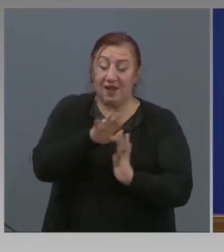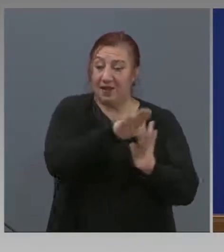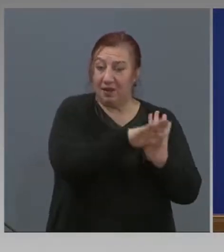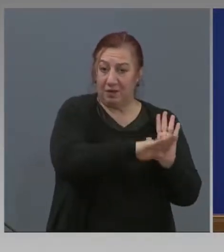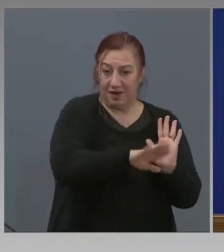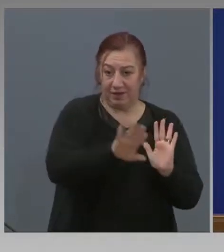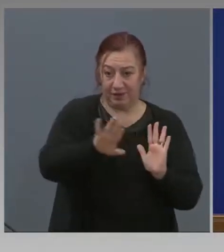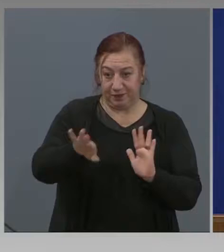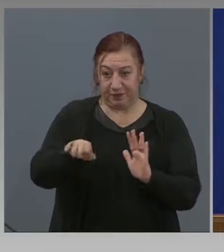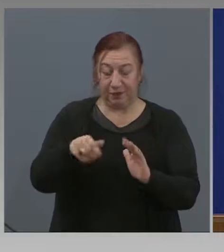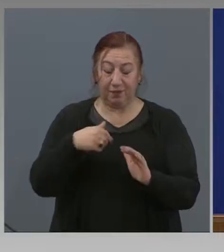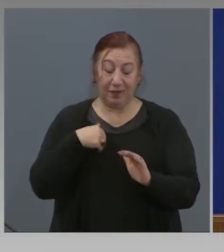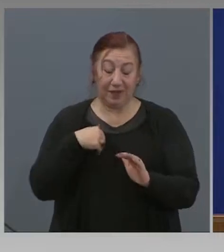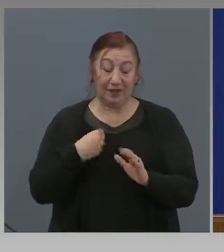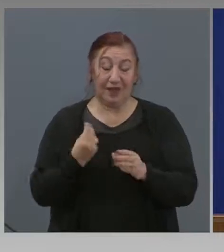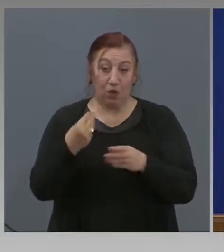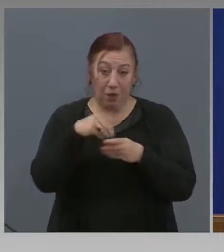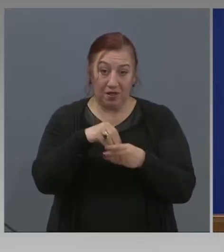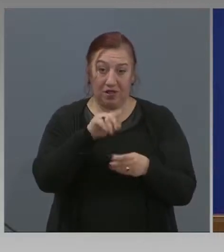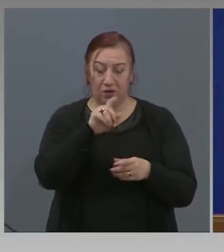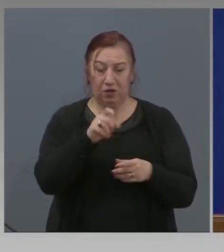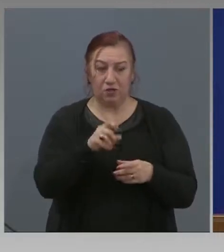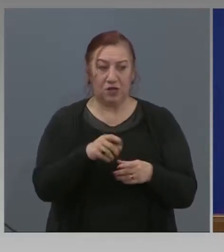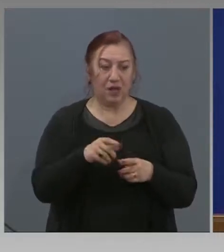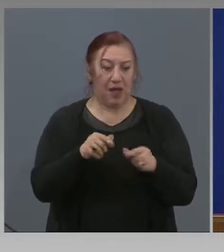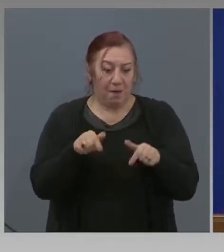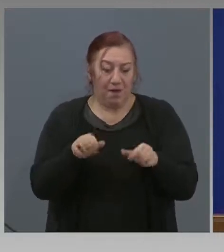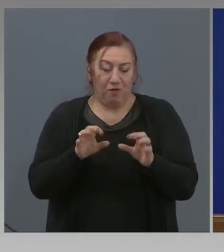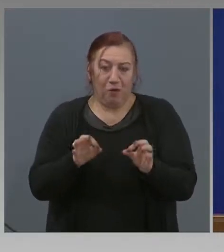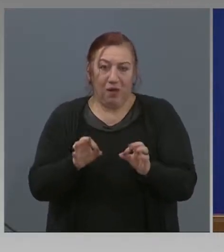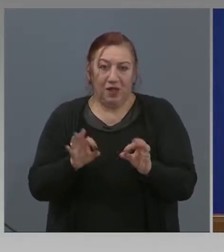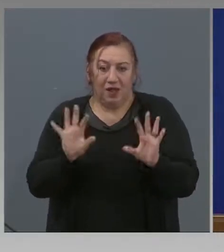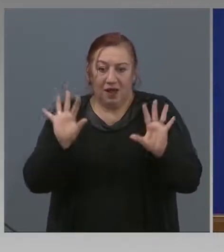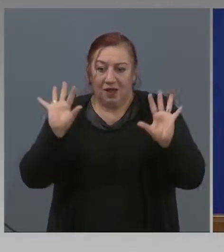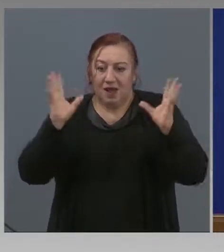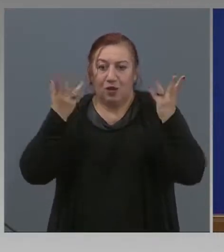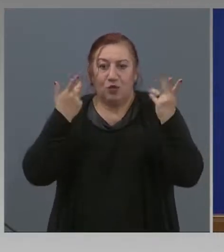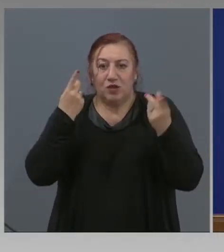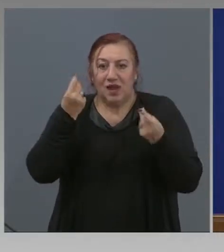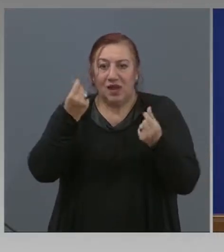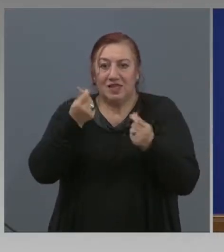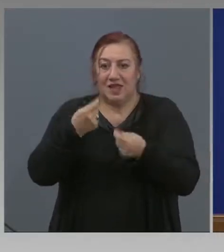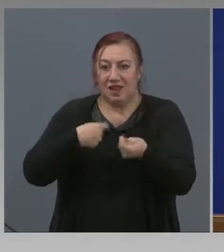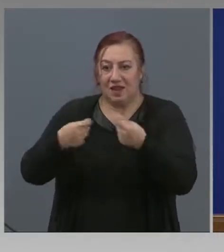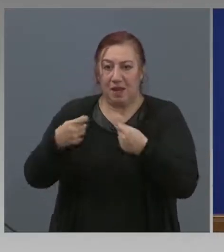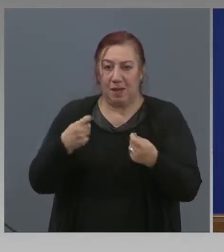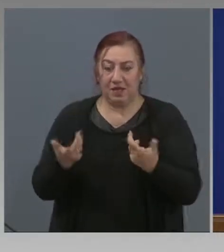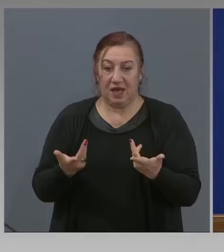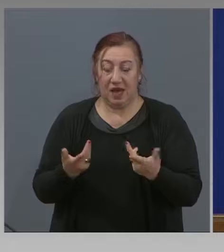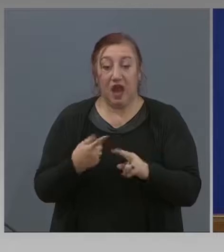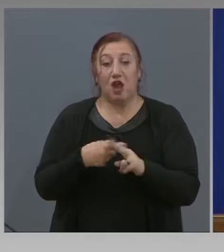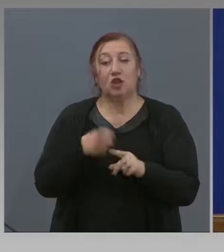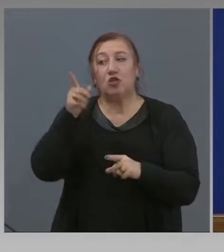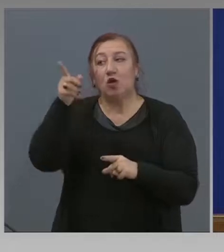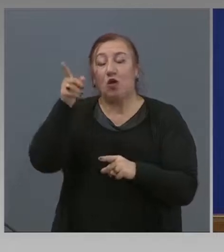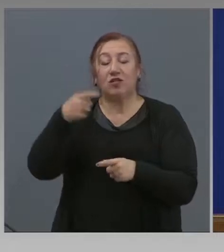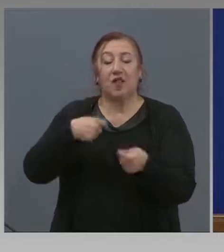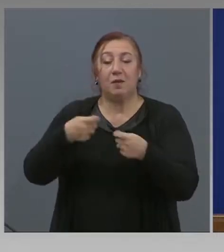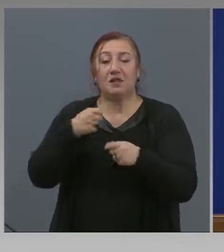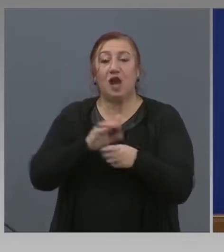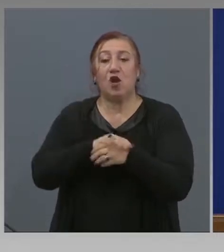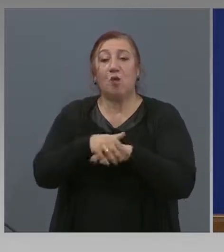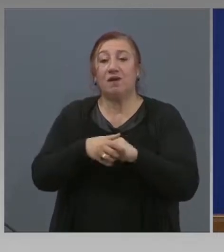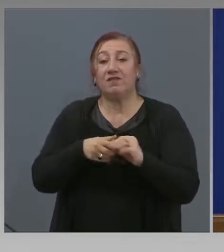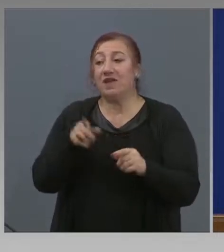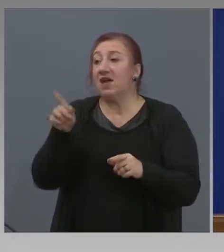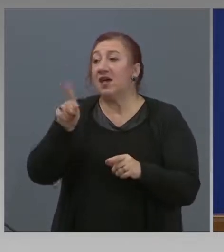на колежката. Знаете ли, безбожни са цените по пазарите, безбожни са просто, но те се оправдават, че те не слагат